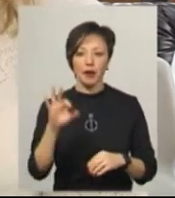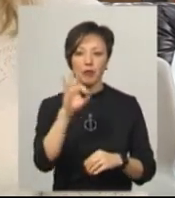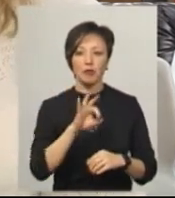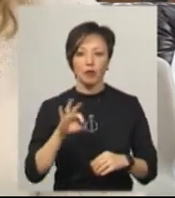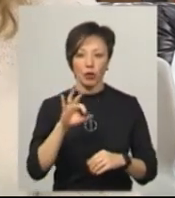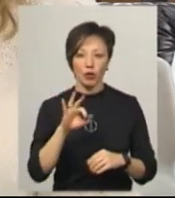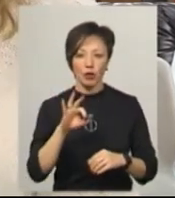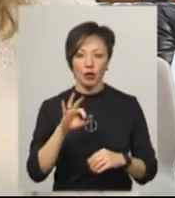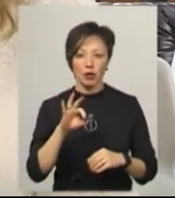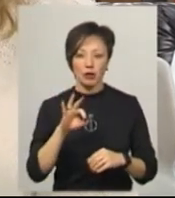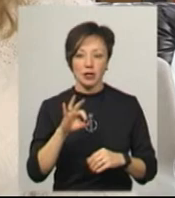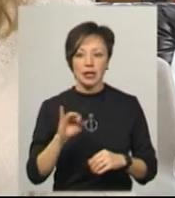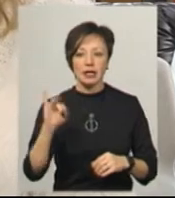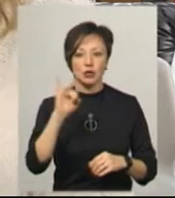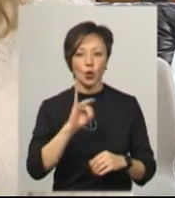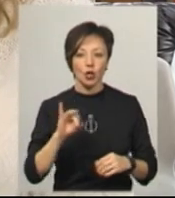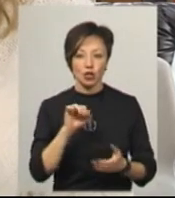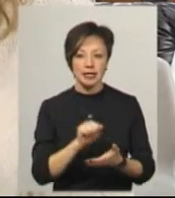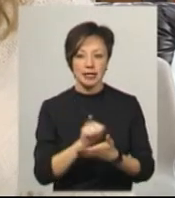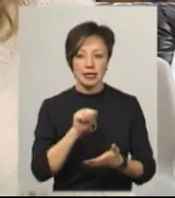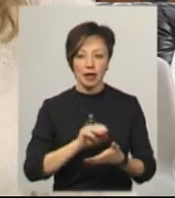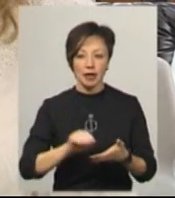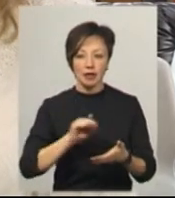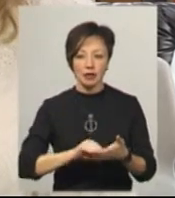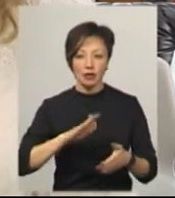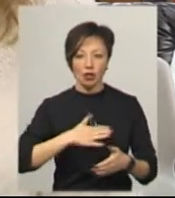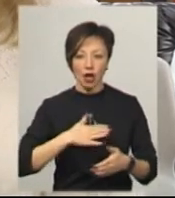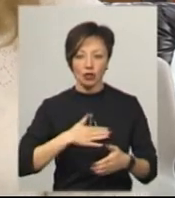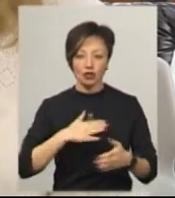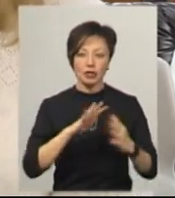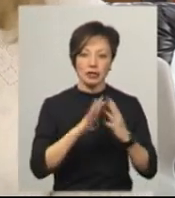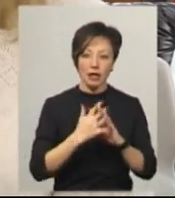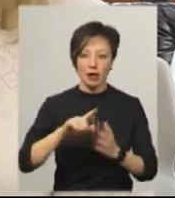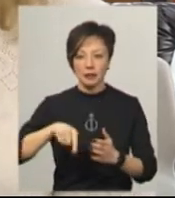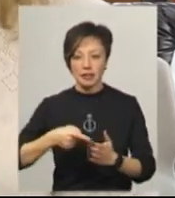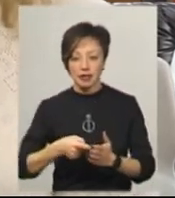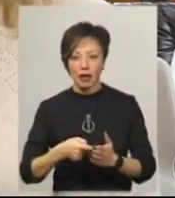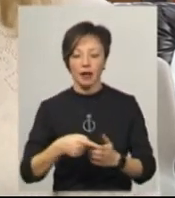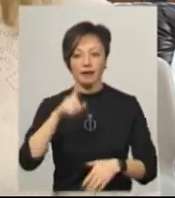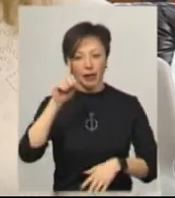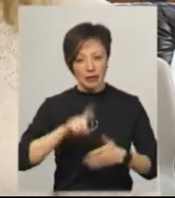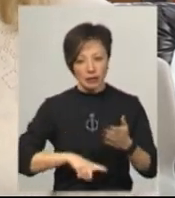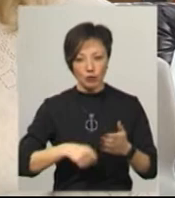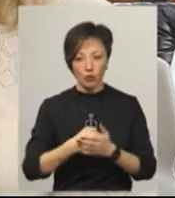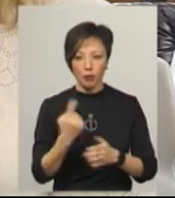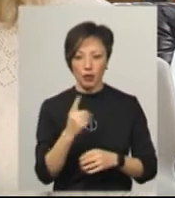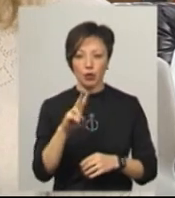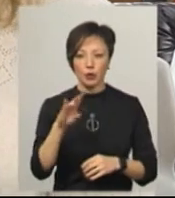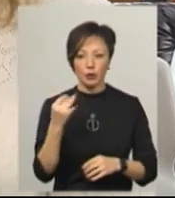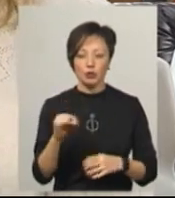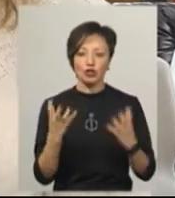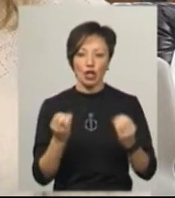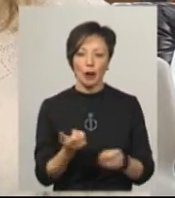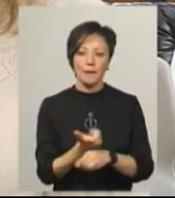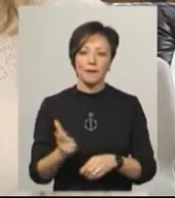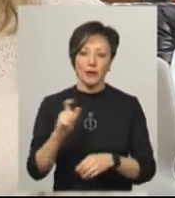про такі історичні статті, про наші населені пункти. Надіємося, що до 1 лютого ми ще